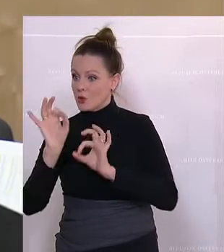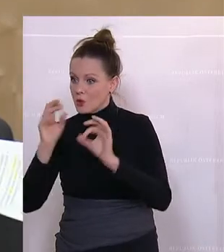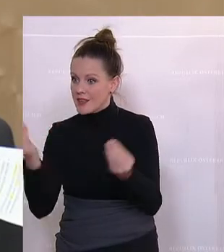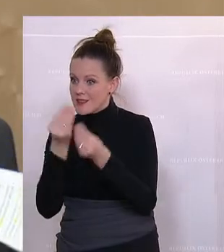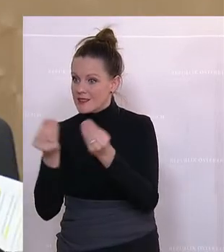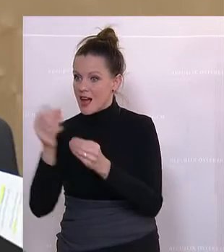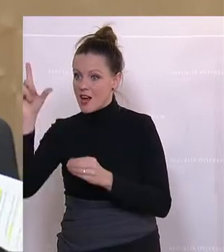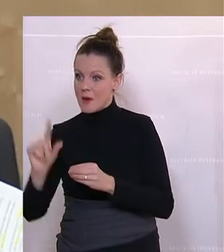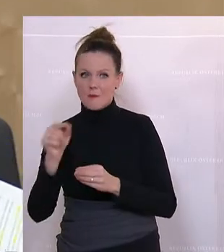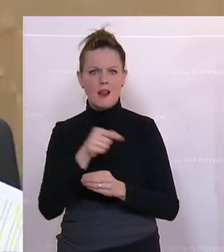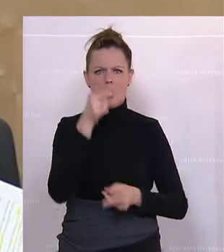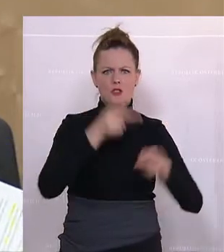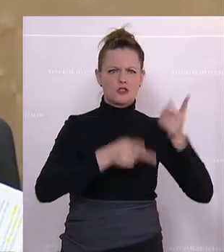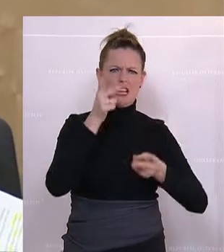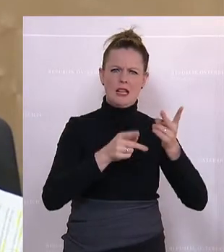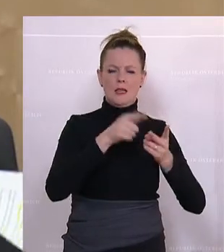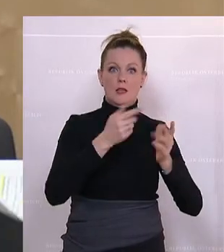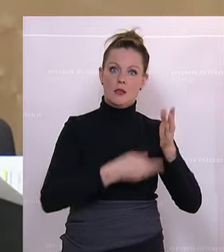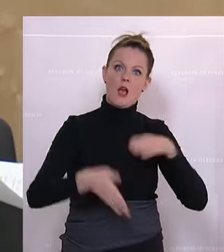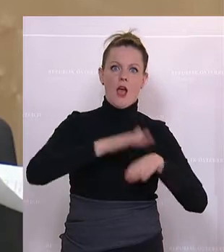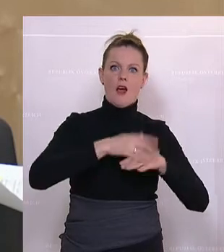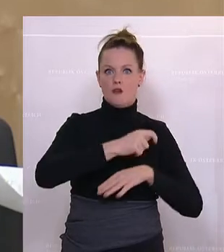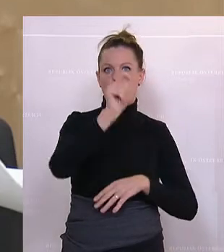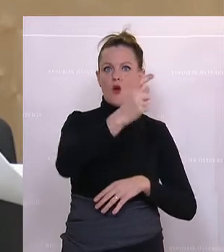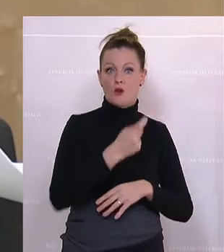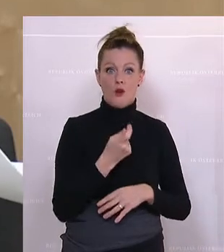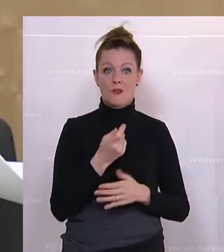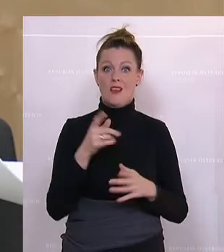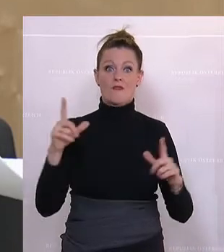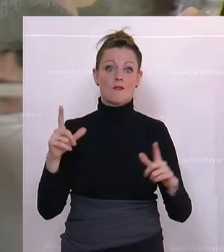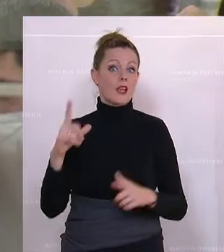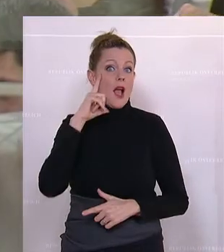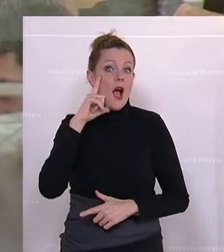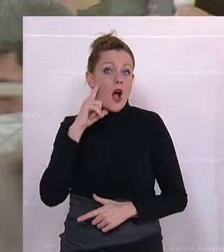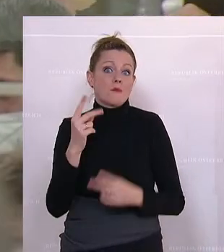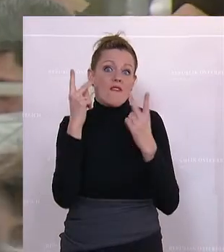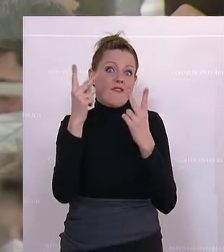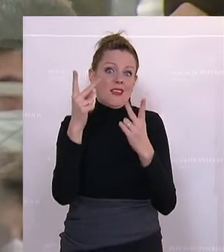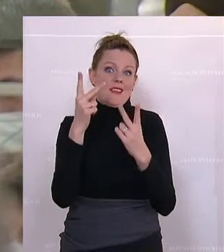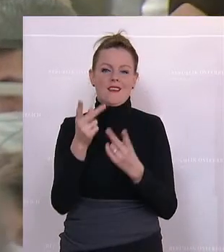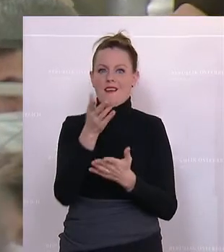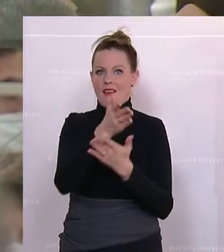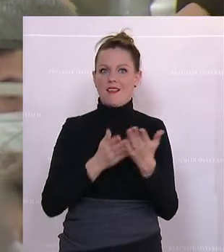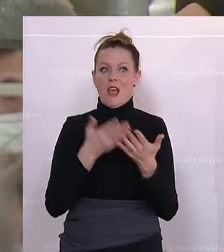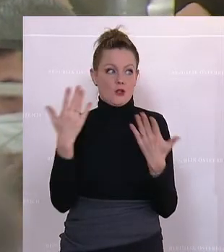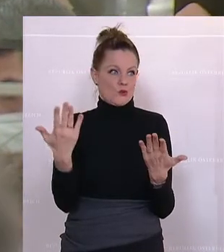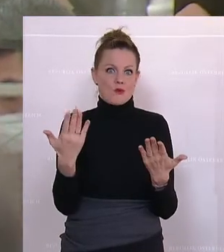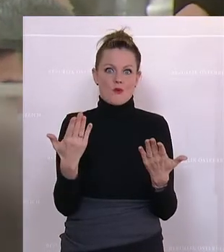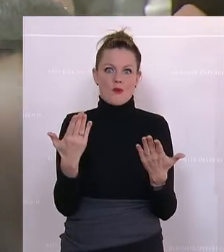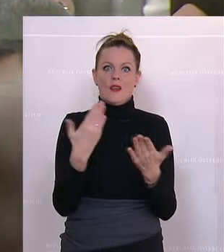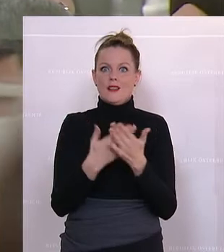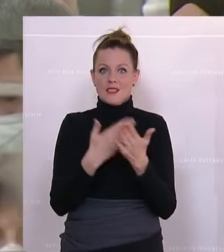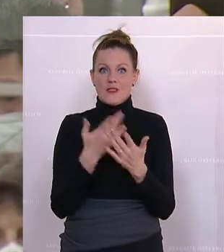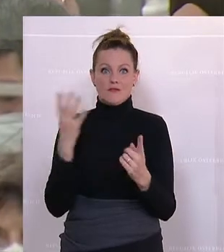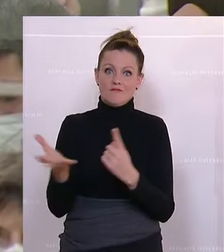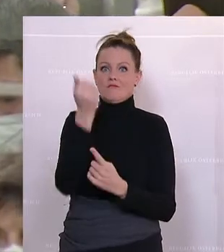Schädliche wird teurer. Und das ist ja der Hauptnutzen der ganzen Übung. Und dieser wird erreicht. Und umgekehrt,